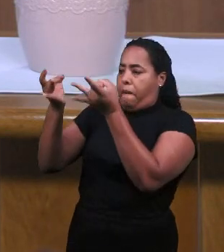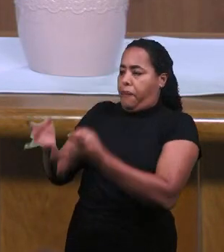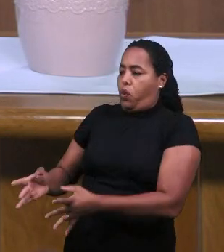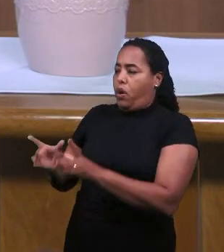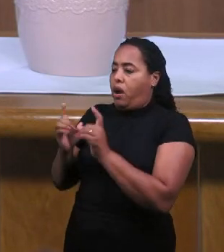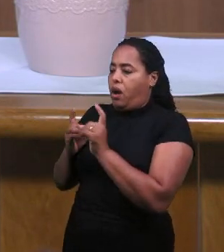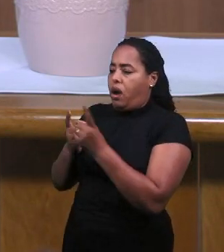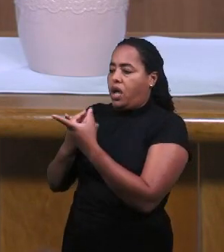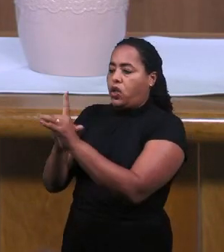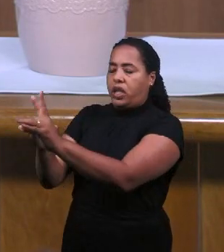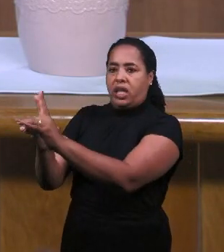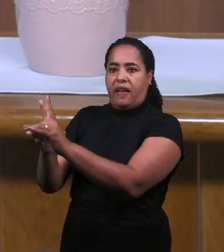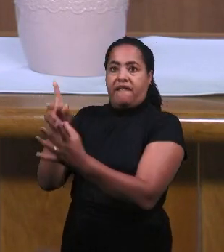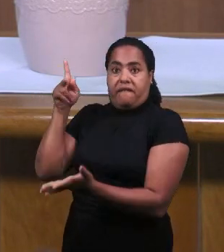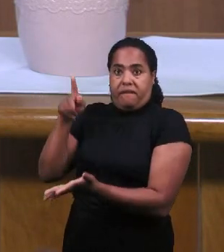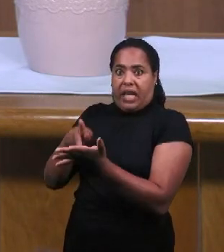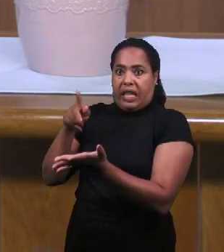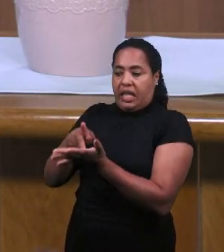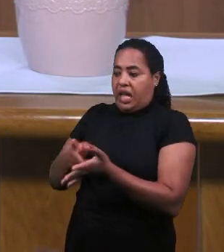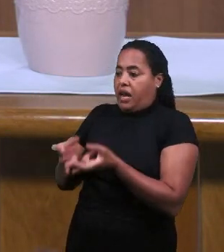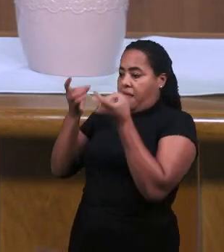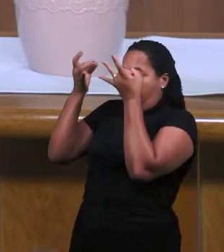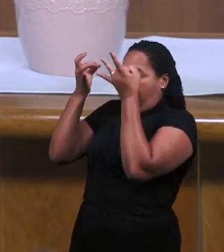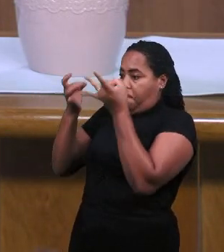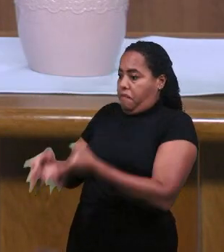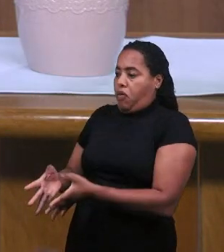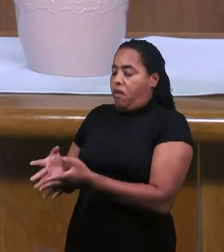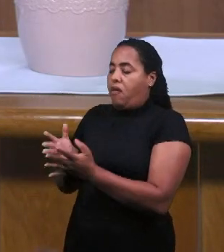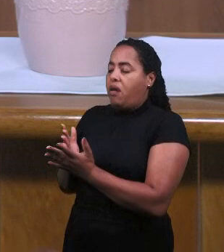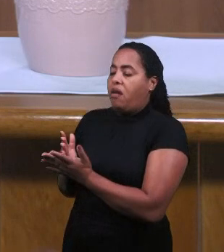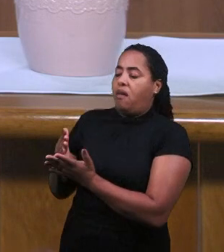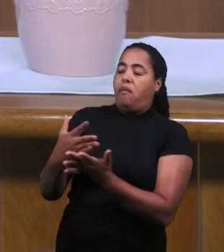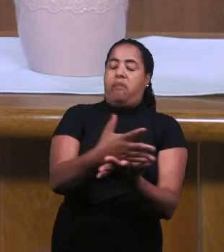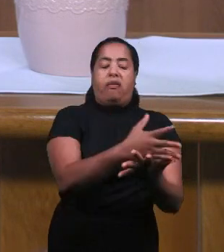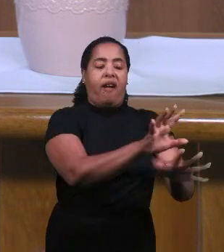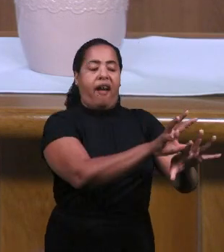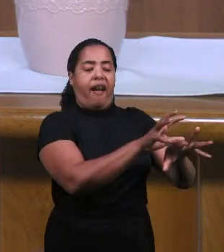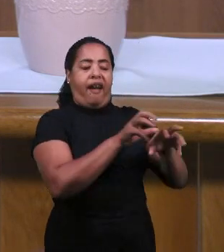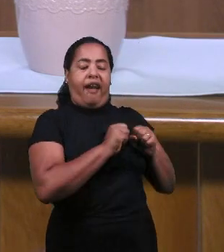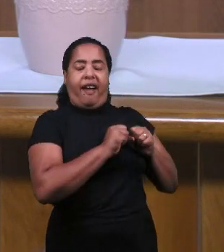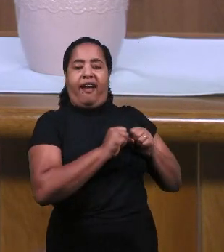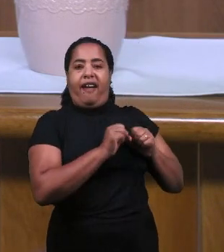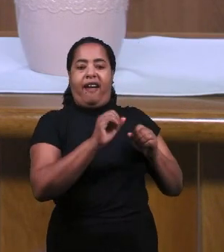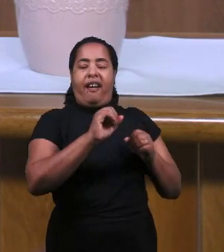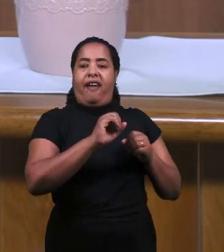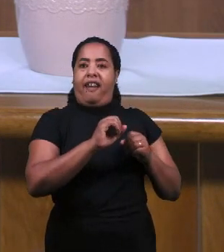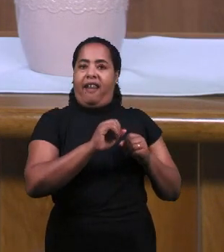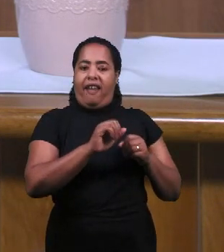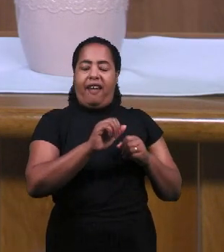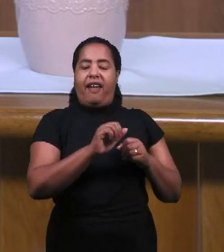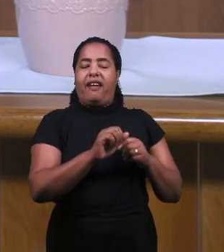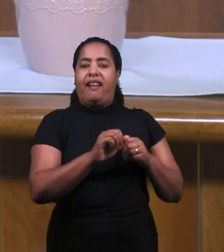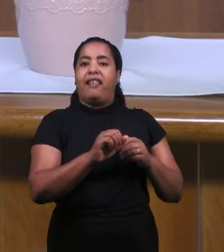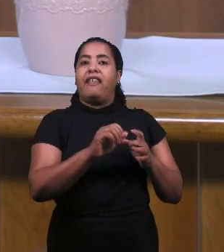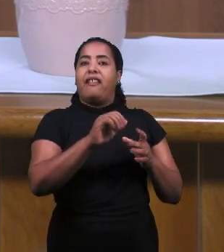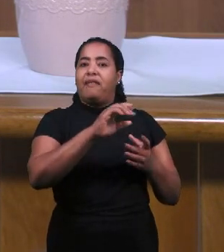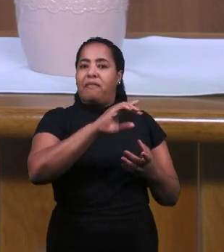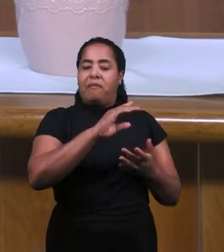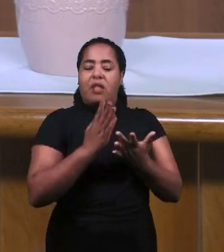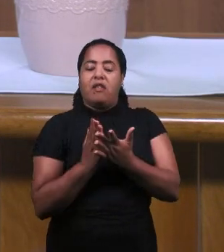Когда ты выходишь Из истинного вечного Евангелия И